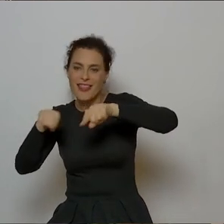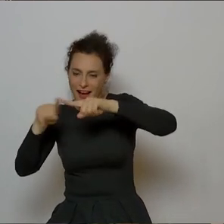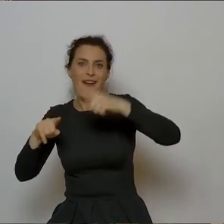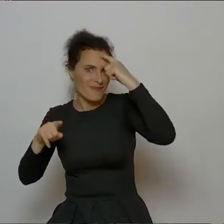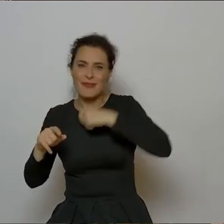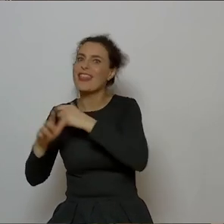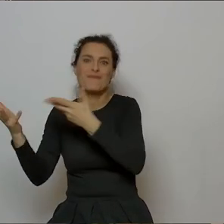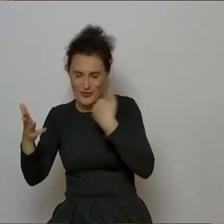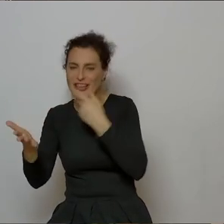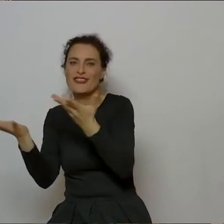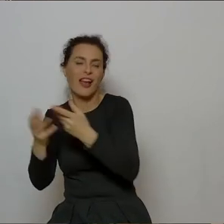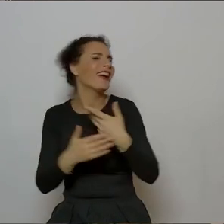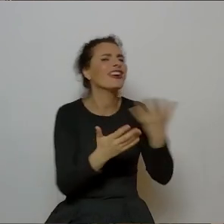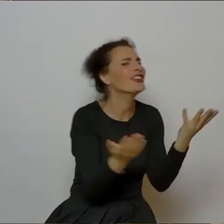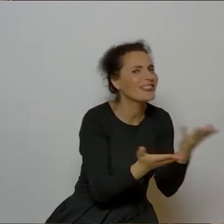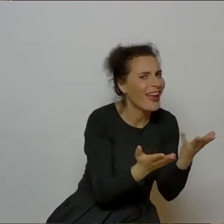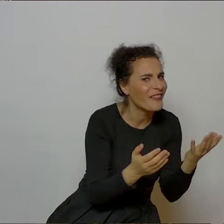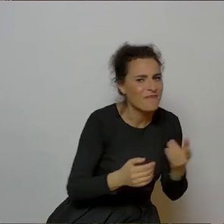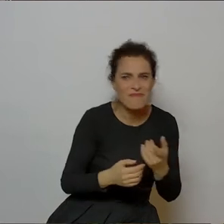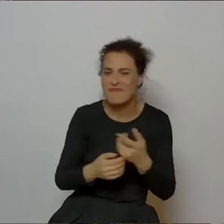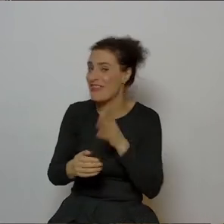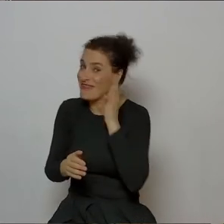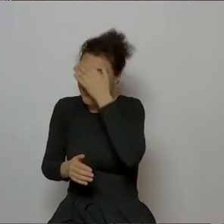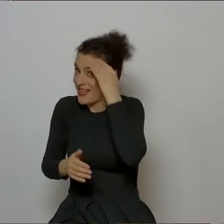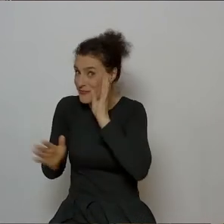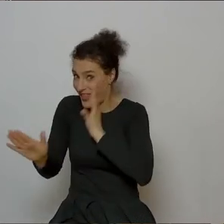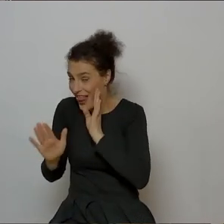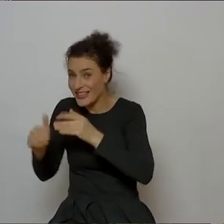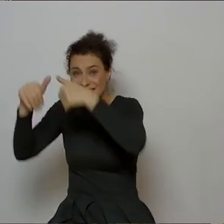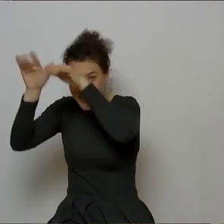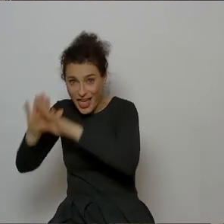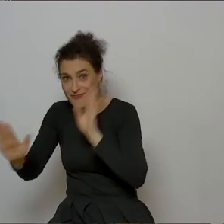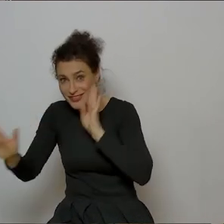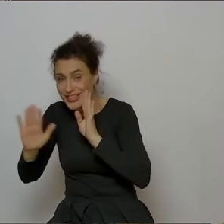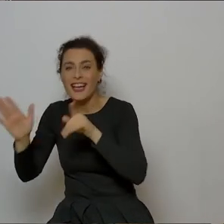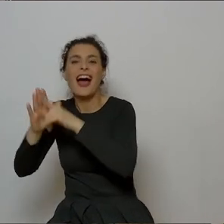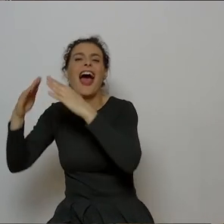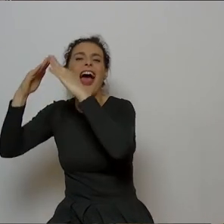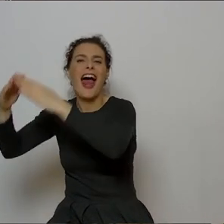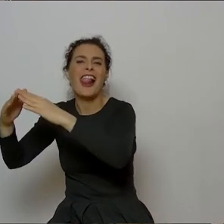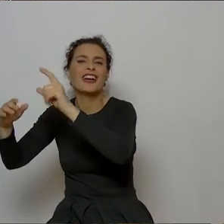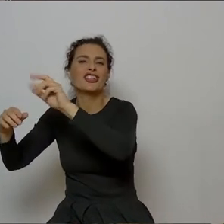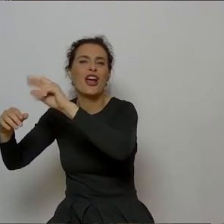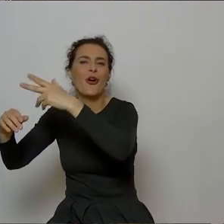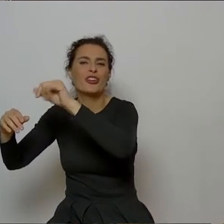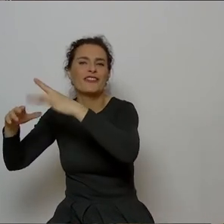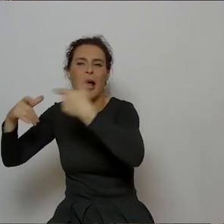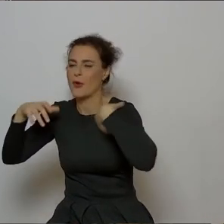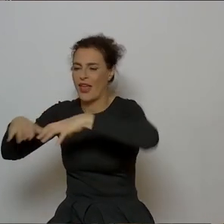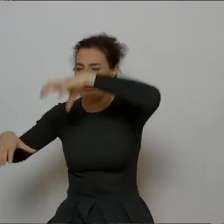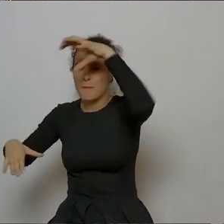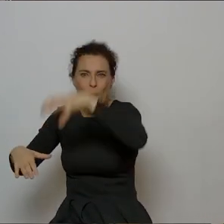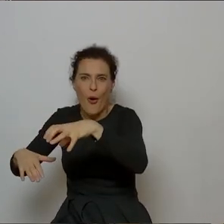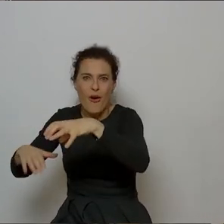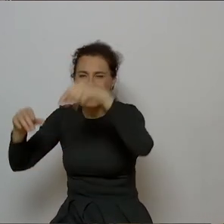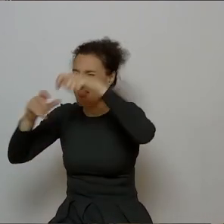A gdzie? Nie wiem, czy w dalszym ciągu jest taki sklep, ale był pod Halą Grzegorzewską taki boks, gdzie